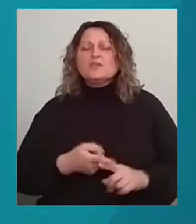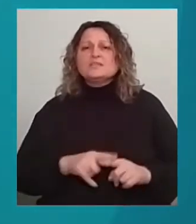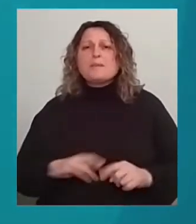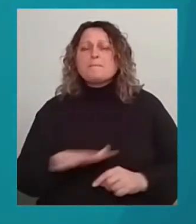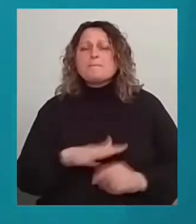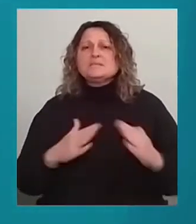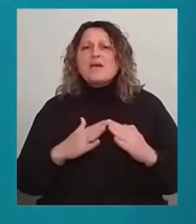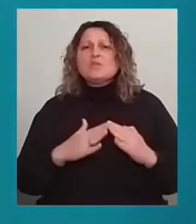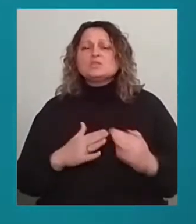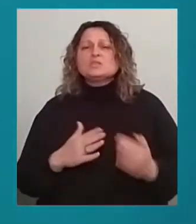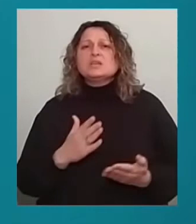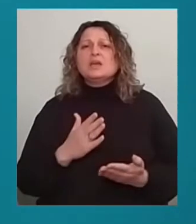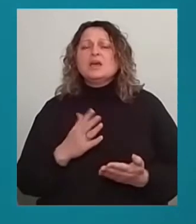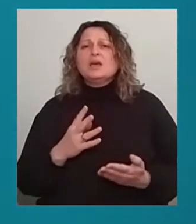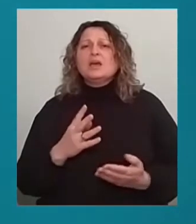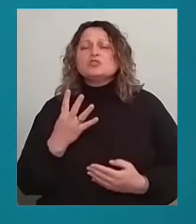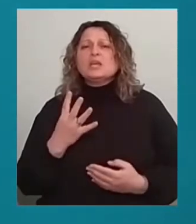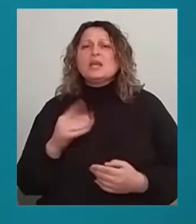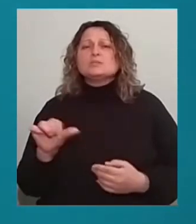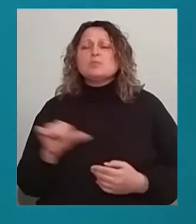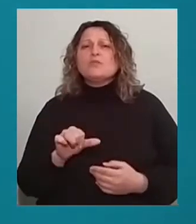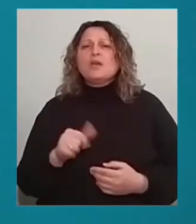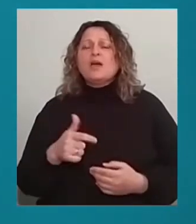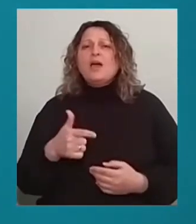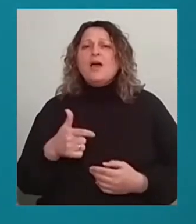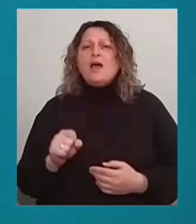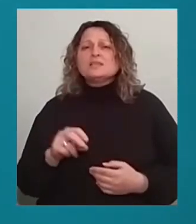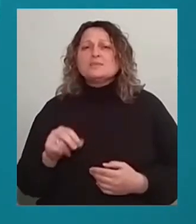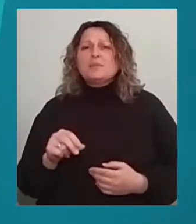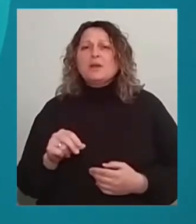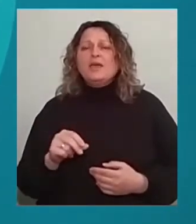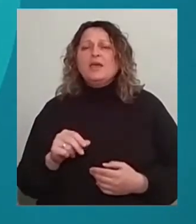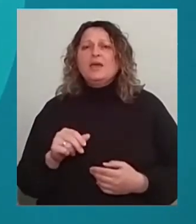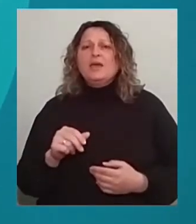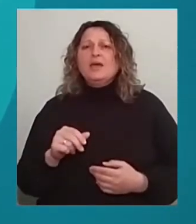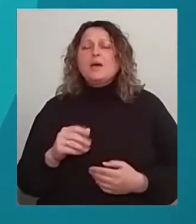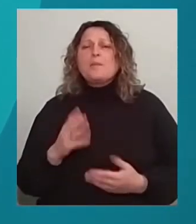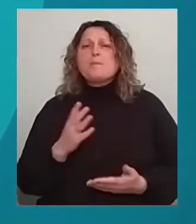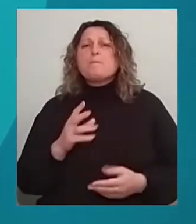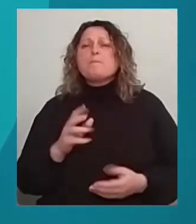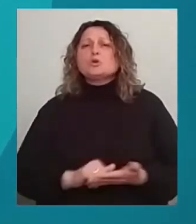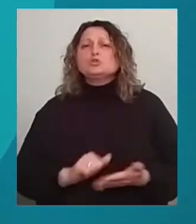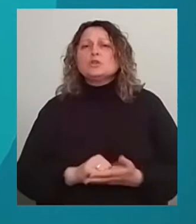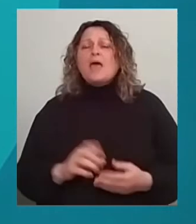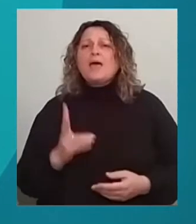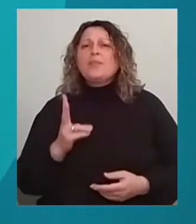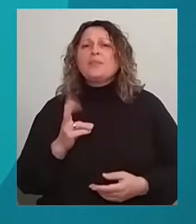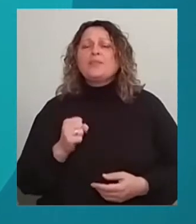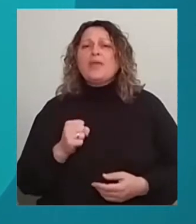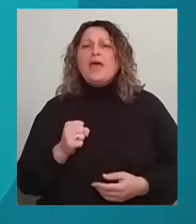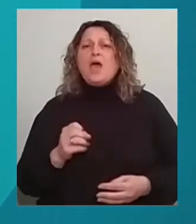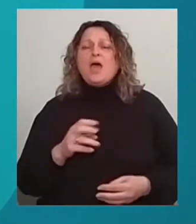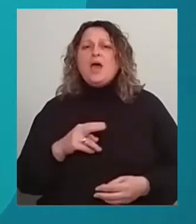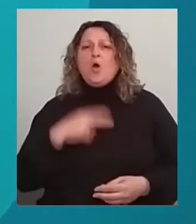вигоріли 4,5 гектари очерету та чагарнику. Причиною пожежі є необережне поводження з вогнем неустановленою особою.